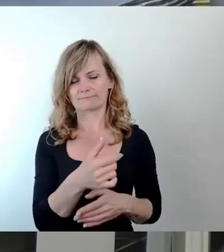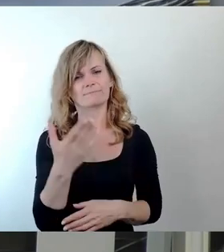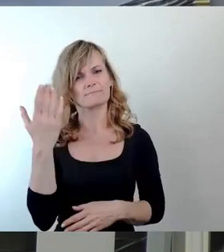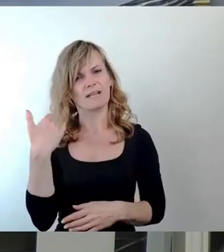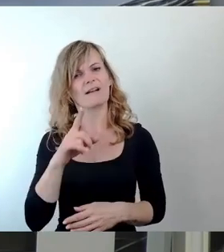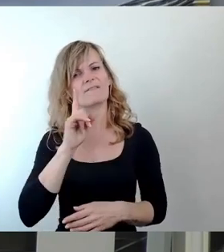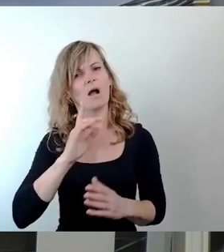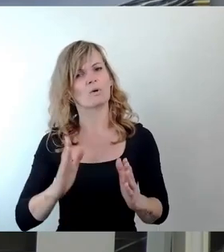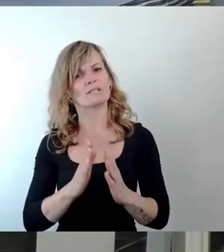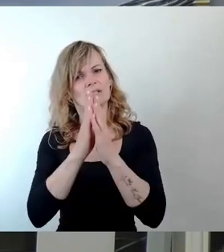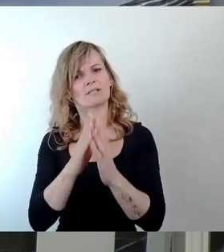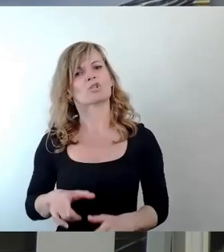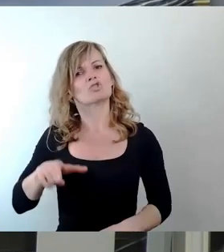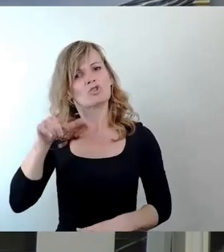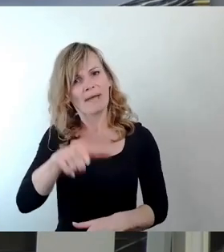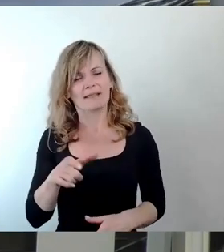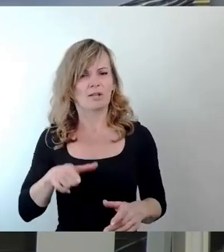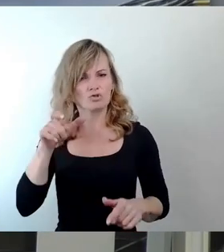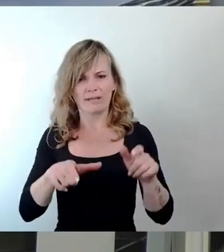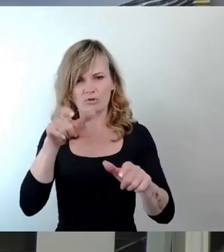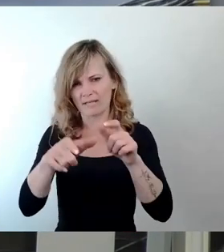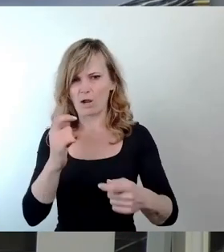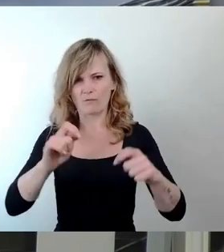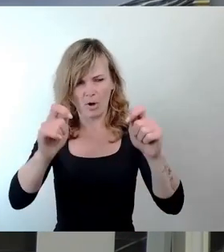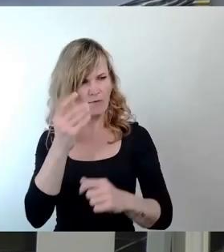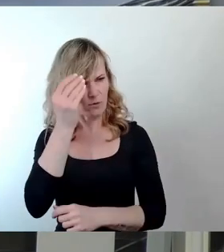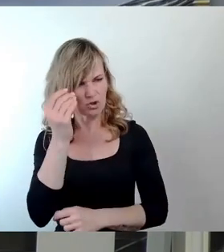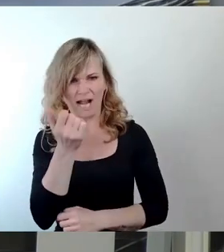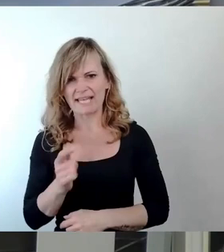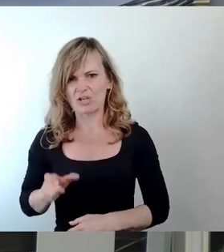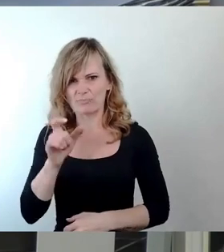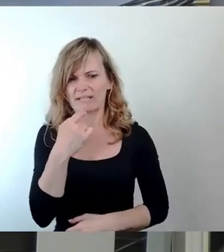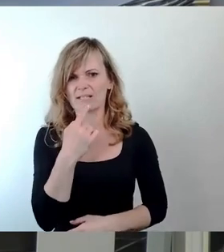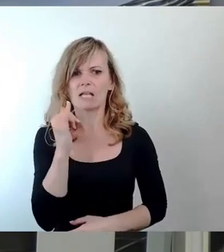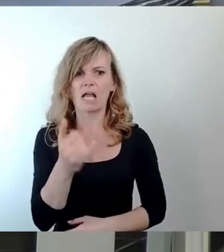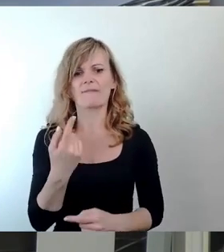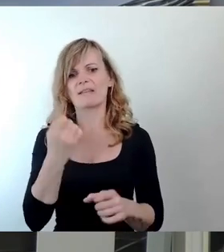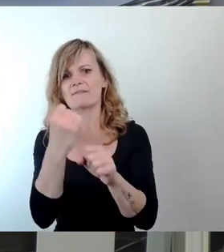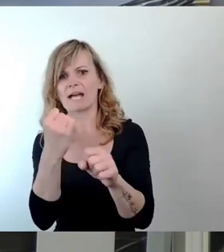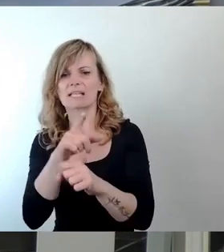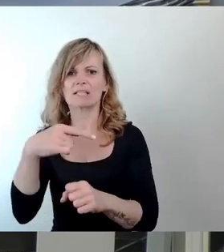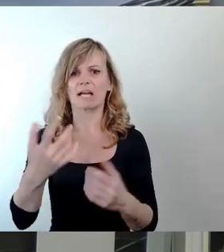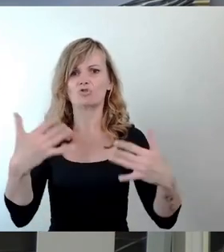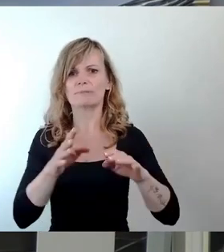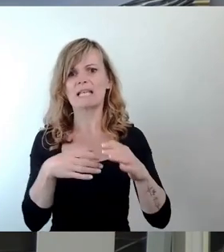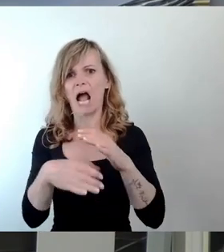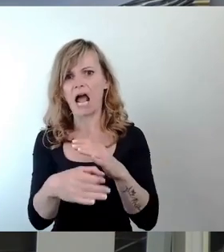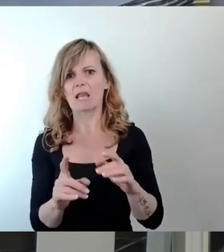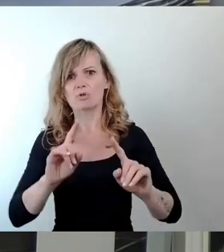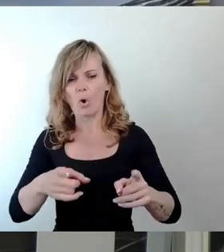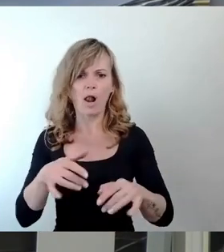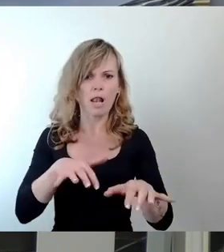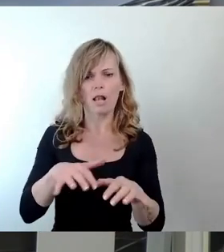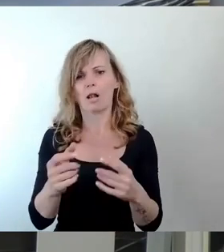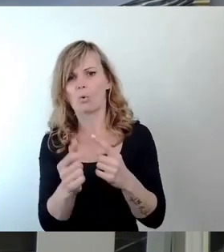wurde. Stellen wir uns mal vor, einige Spender hätten darauf bestanden, dass dort nach Fertigstellung eine Spielhörde untergebracht wird. Mit diesem